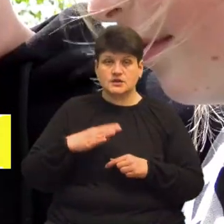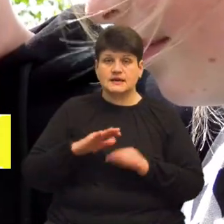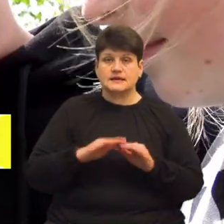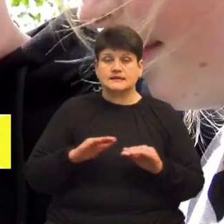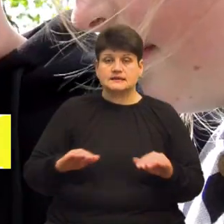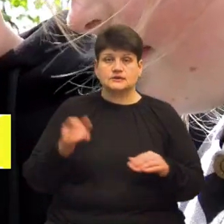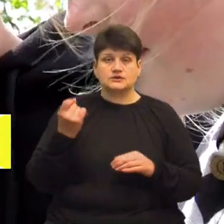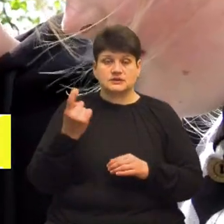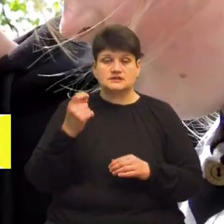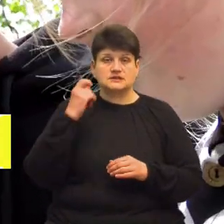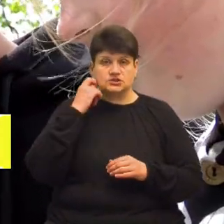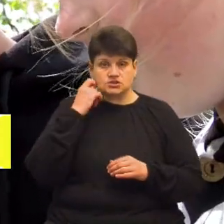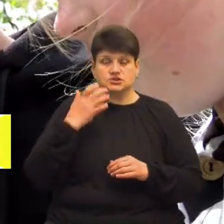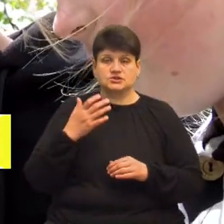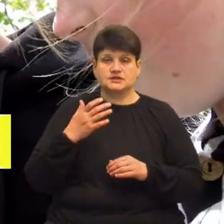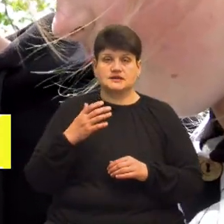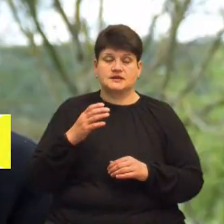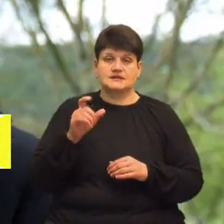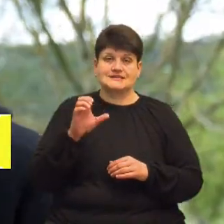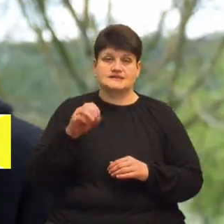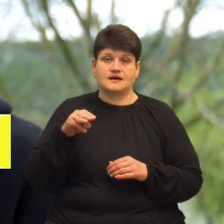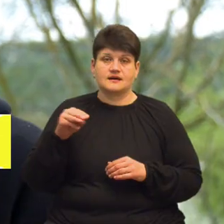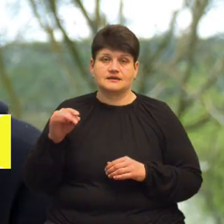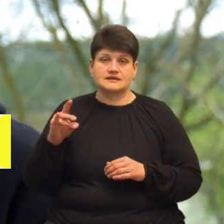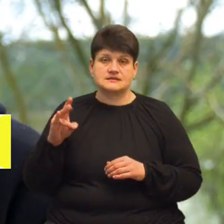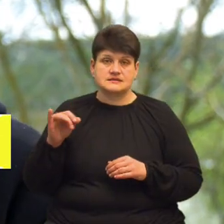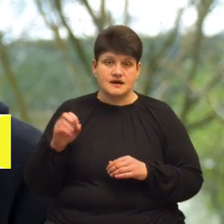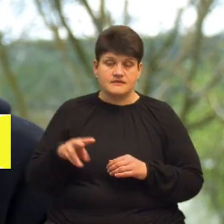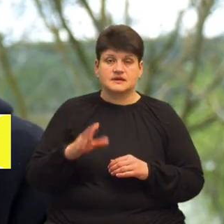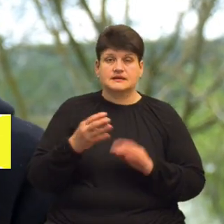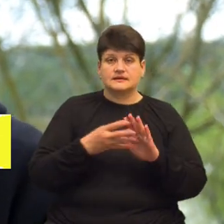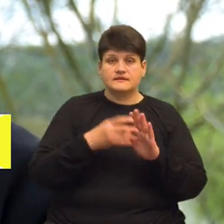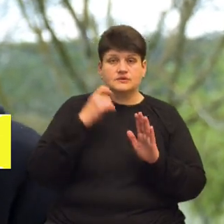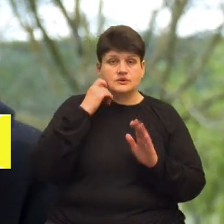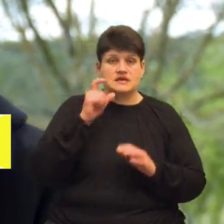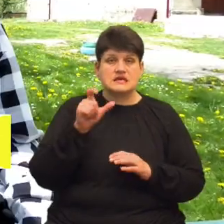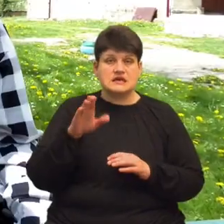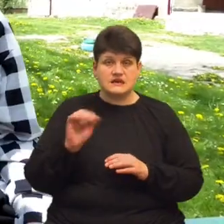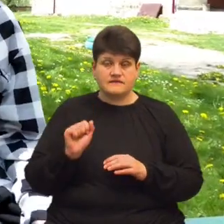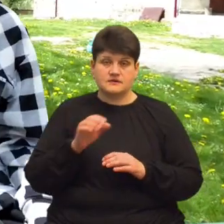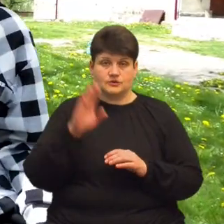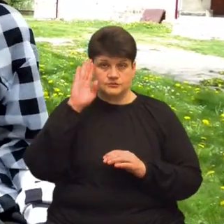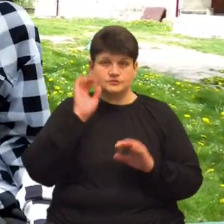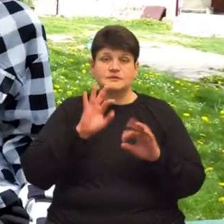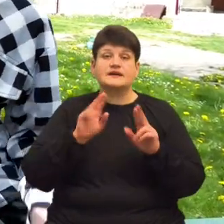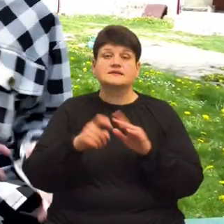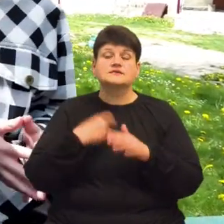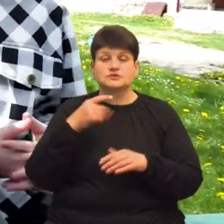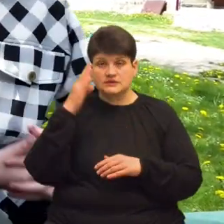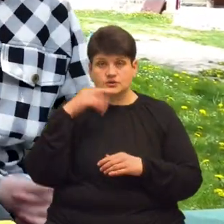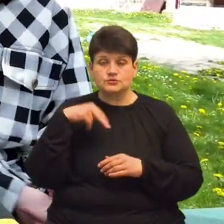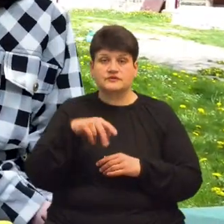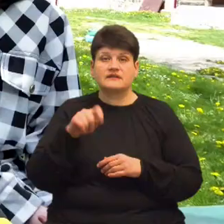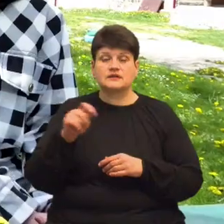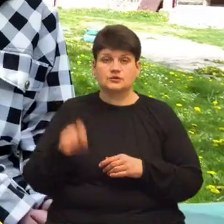-річний Станіслав та 9-річна Єва. Хлопець розповідає, як дізнався, що тато йде на війну. Він вийшов на двір,